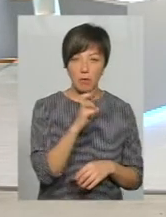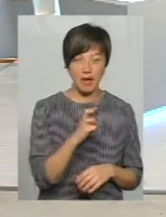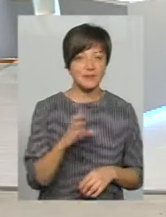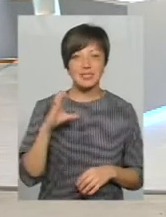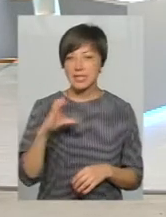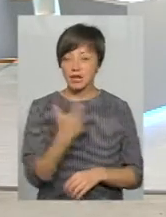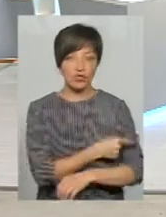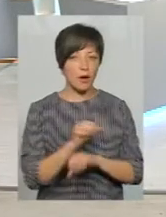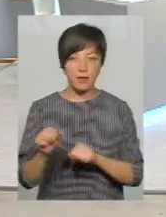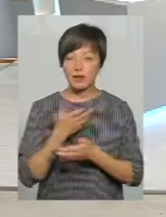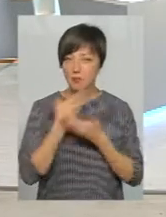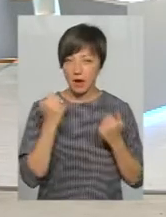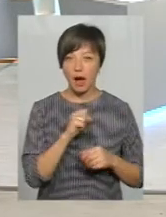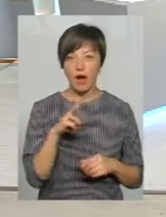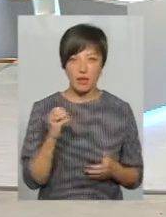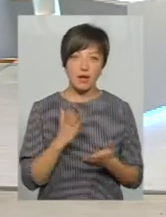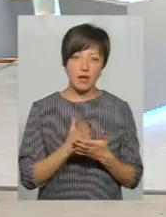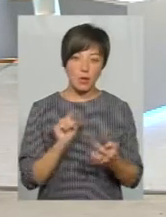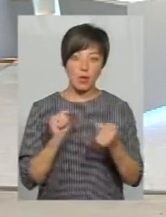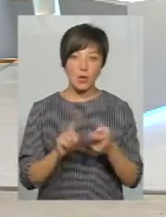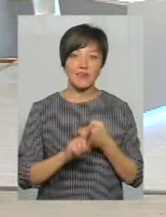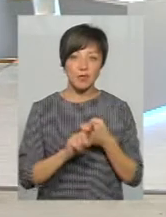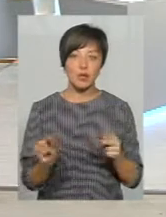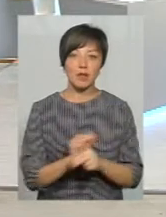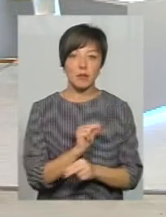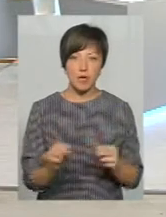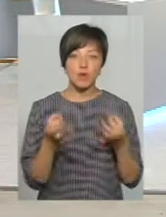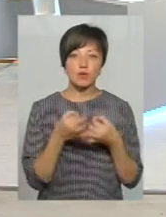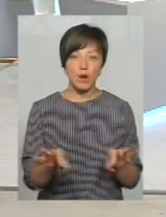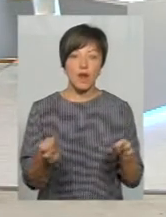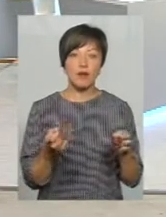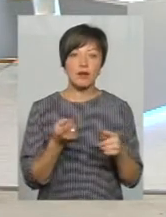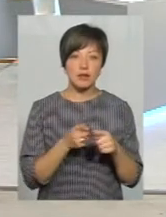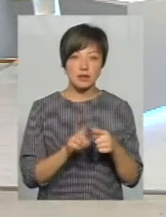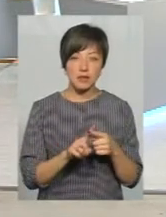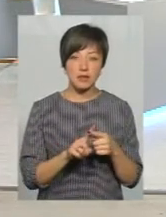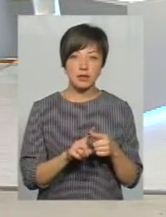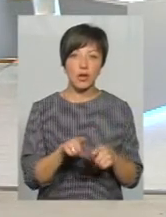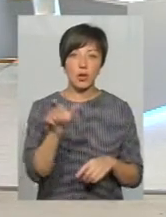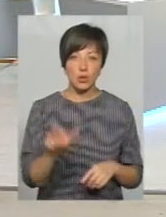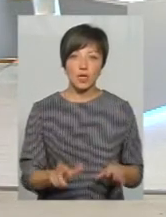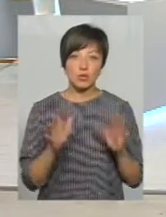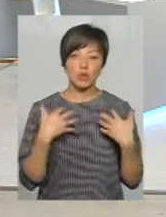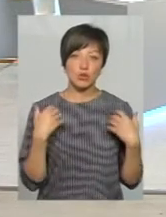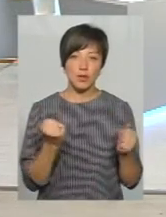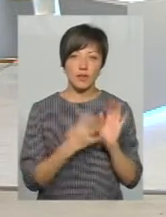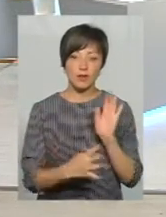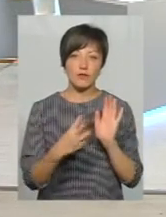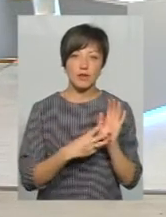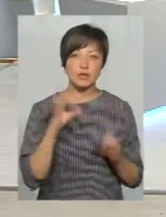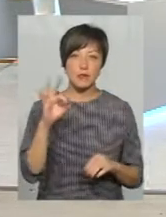немає щеплення, але все ж таки є противірусна терапія, яка дозволяє елімінації вірусу. Тобто людина буде здорова 98